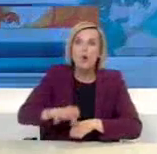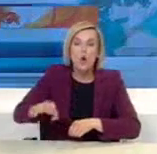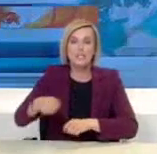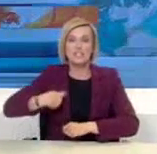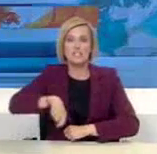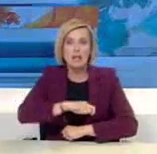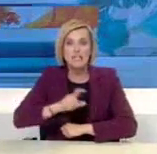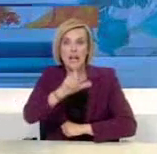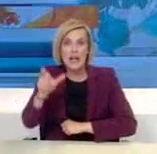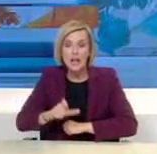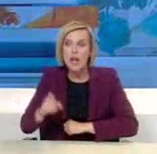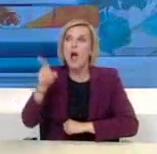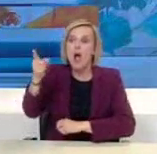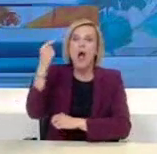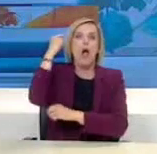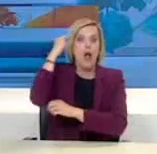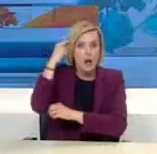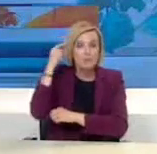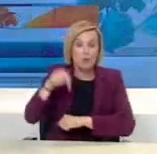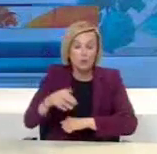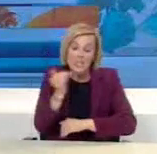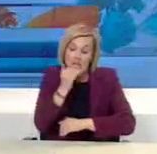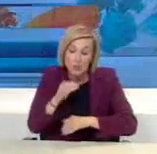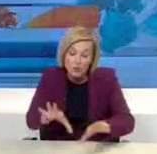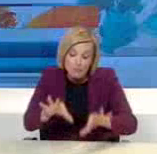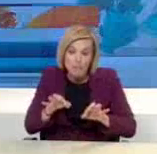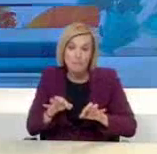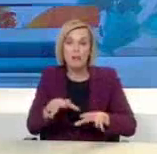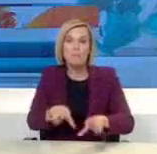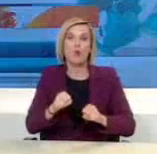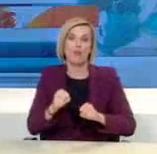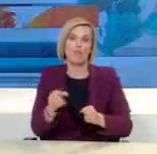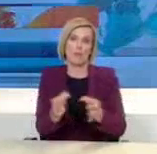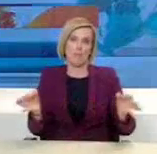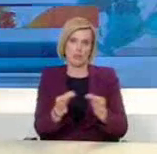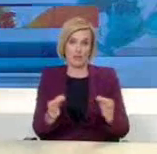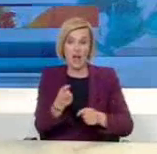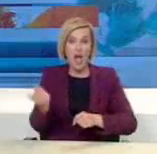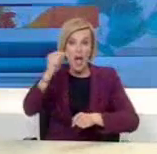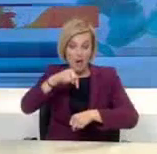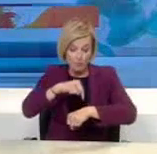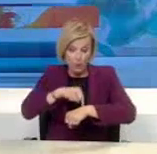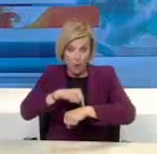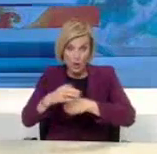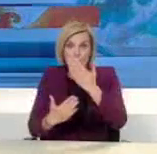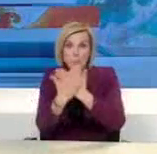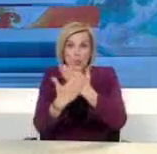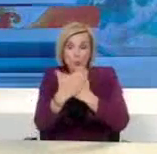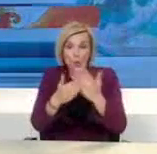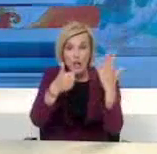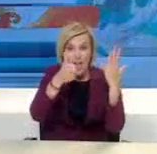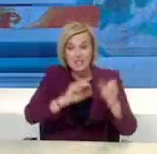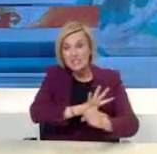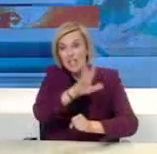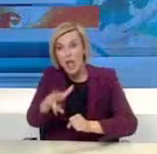τώρα. Το μέτρο τίθεται σε ισχύ από αύριο Δευτέρα 23 Τρίτου στις 6 το πρωί με ισχύ ως στις 6